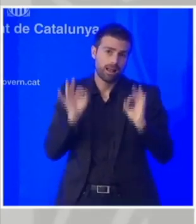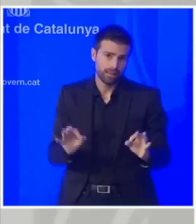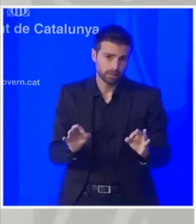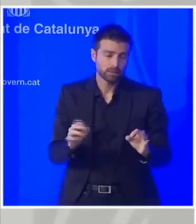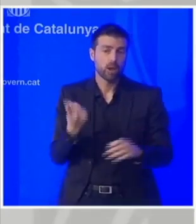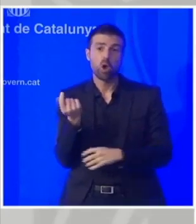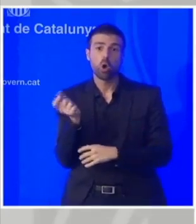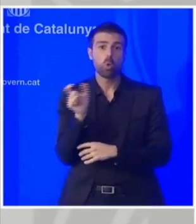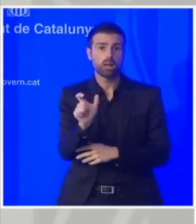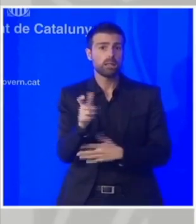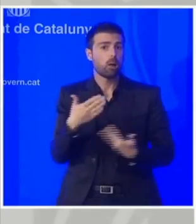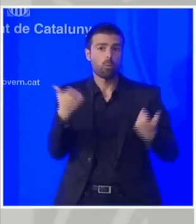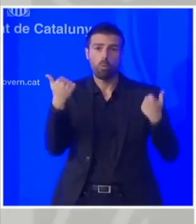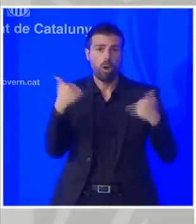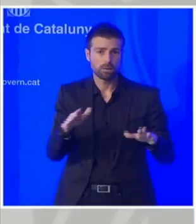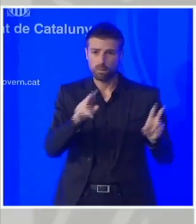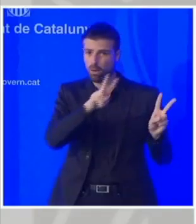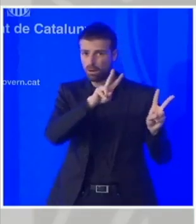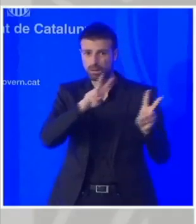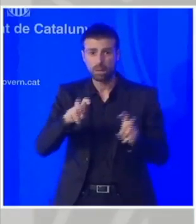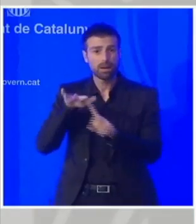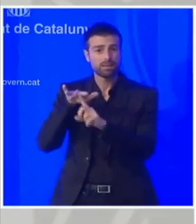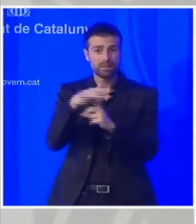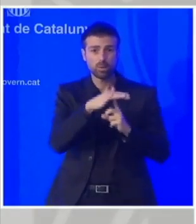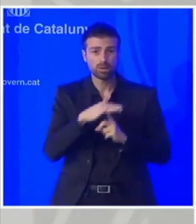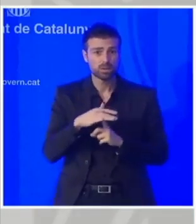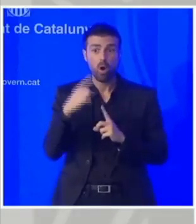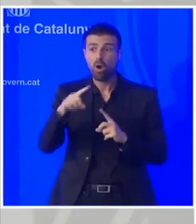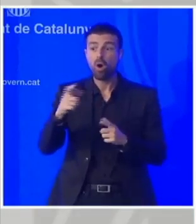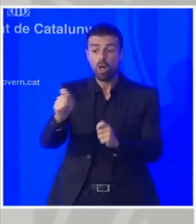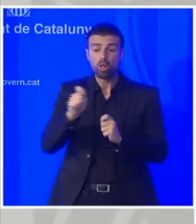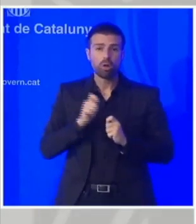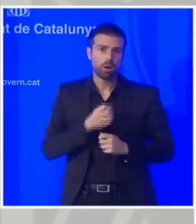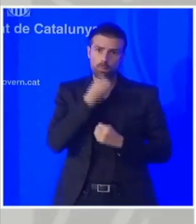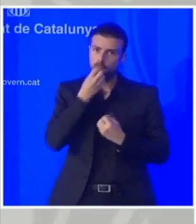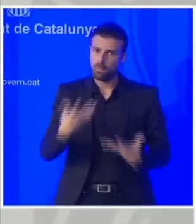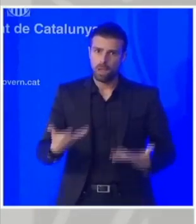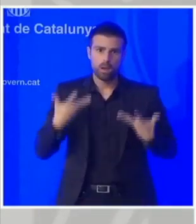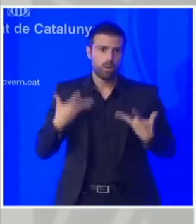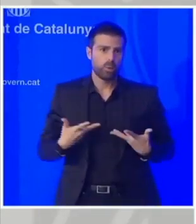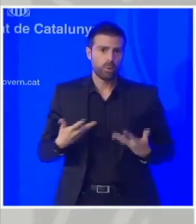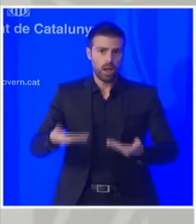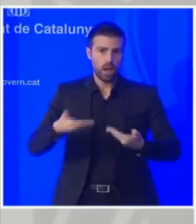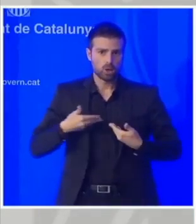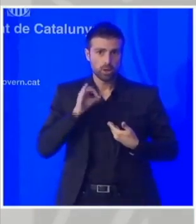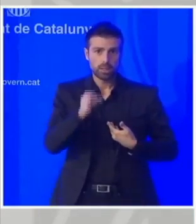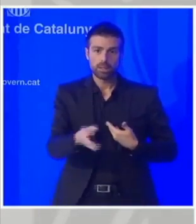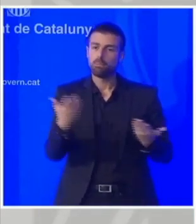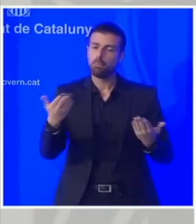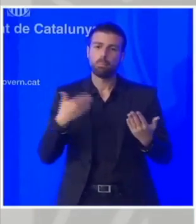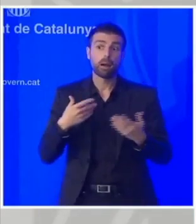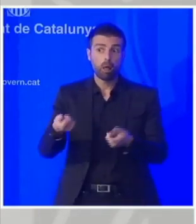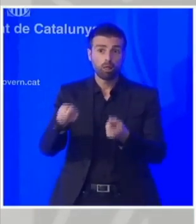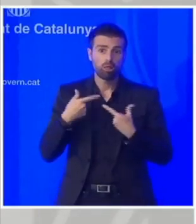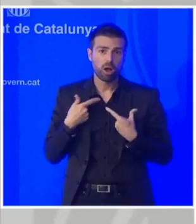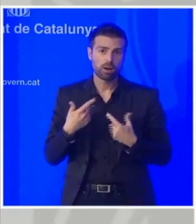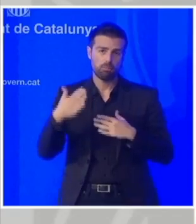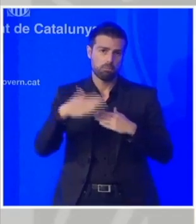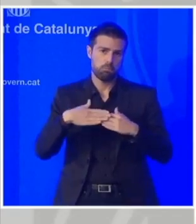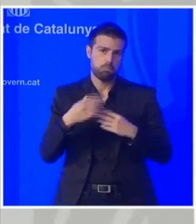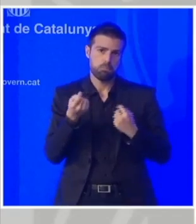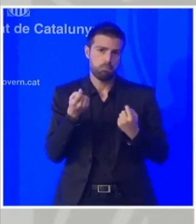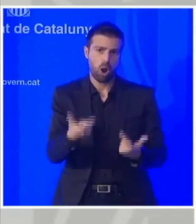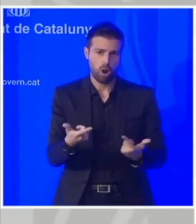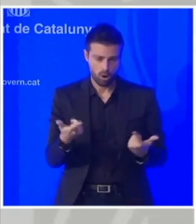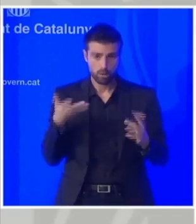quantia davant de la situació que tenim benvinguda sigui però que està per sota i de les expectatives que